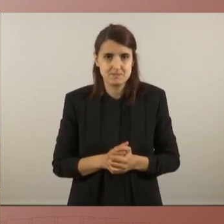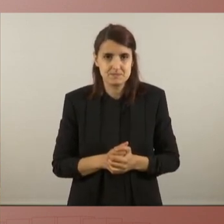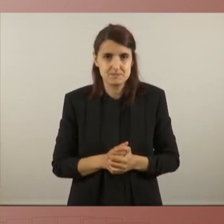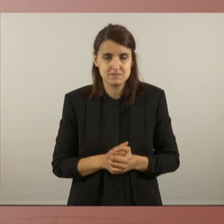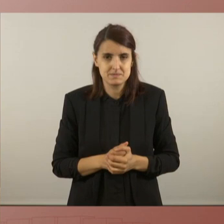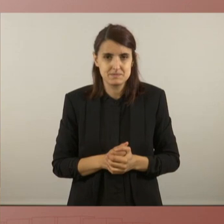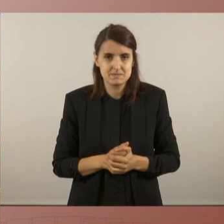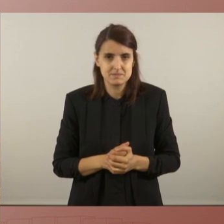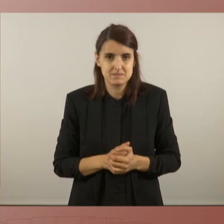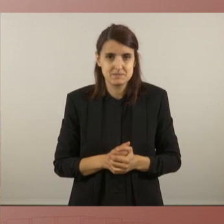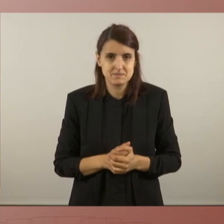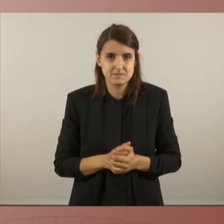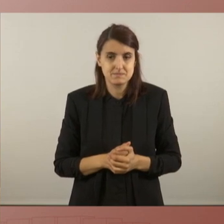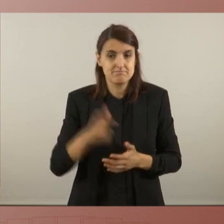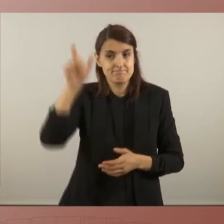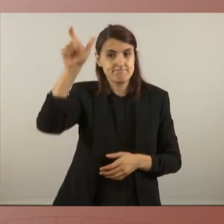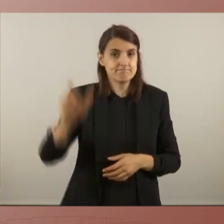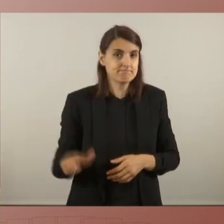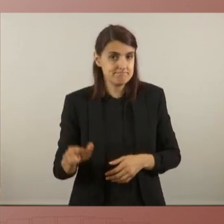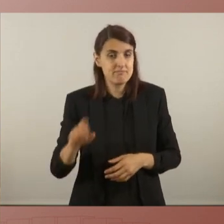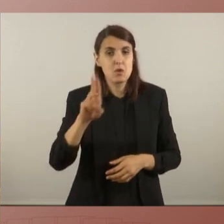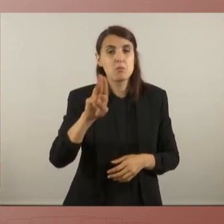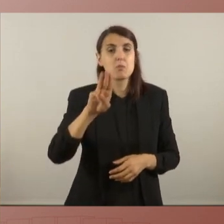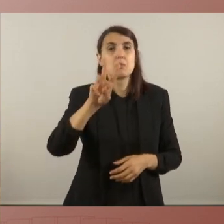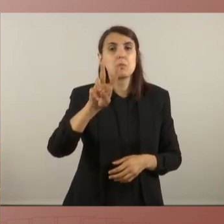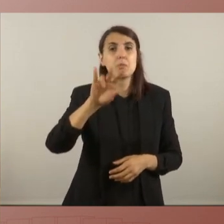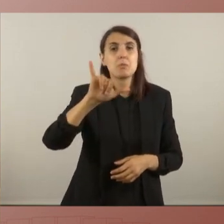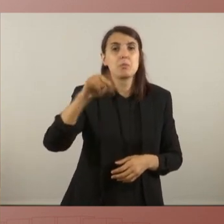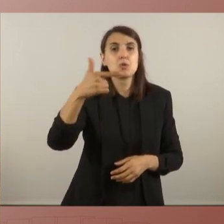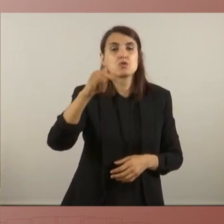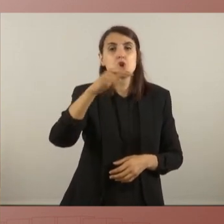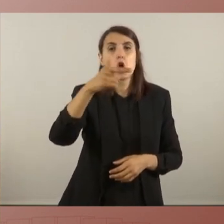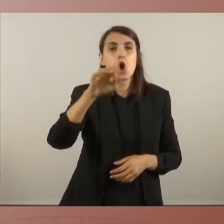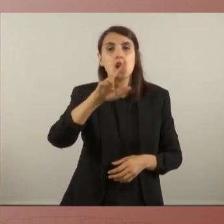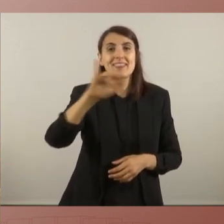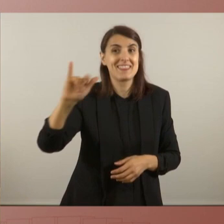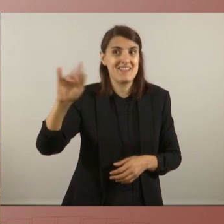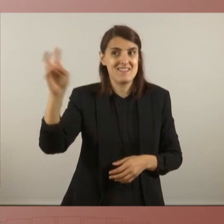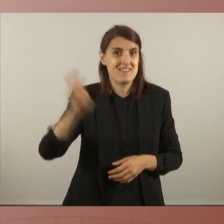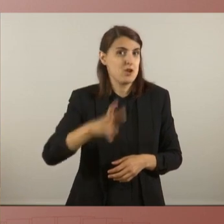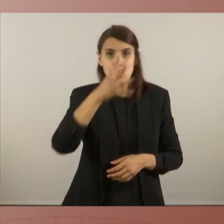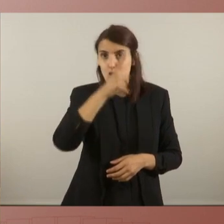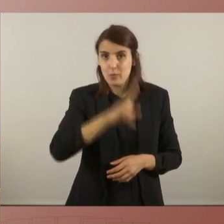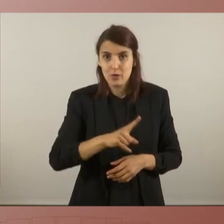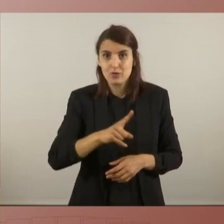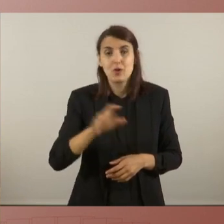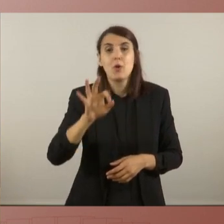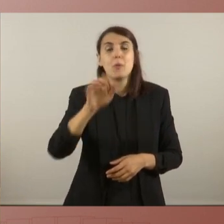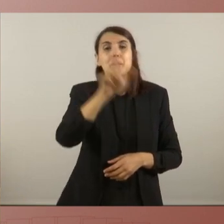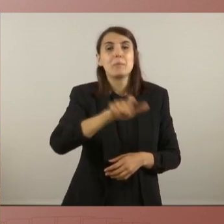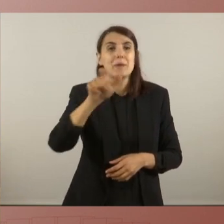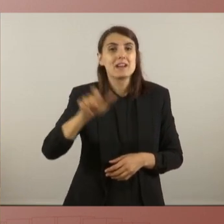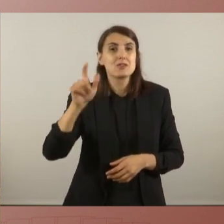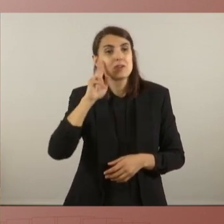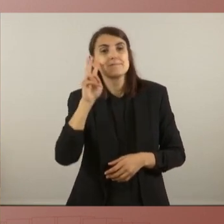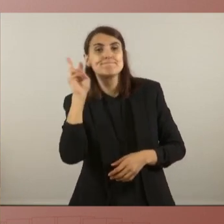el parlamentari que no pot ser aquí, com és el senyor Puiggordi, amb les persones que han de seguir aquest ple des de presons i des